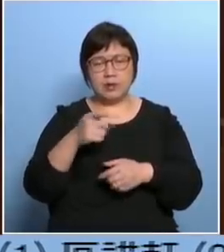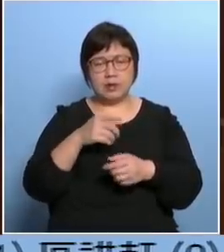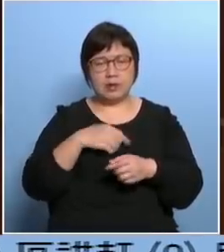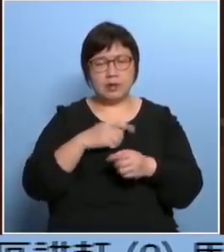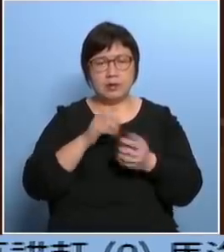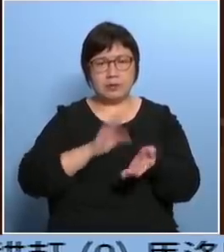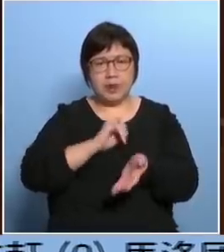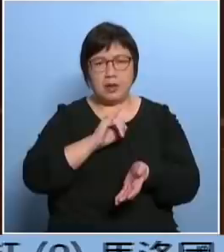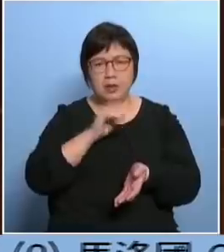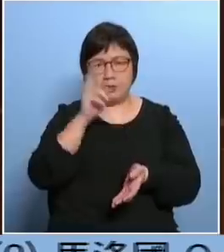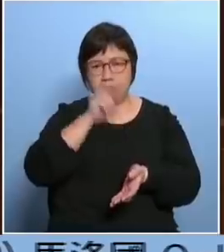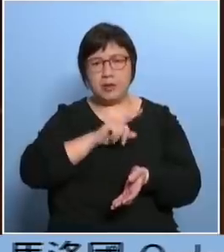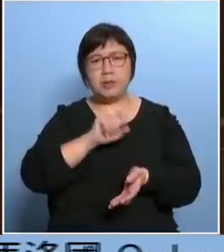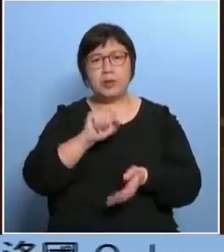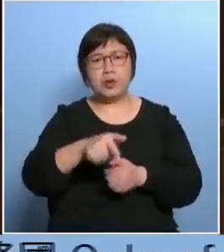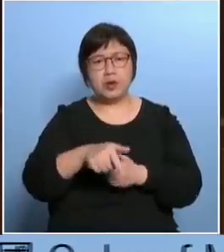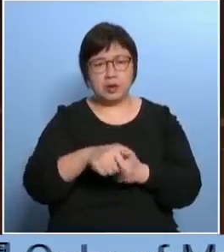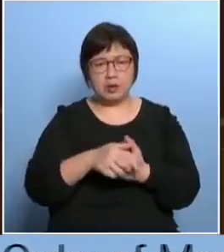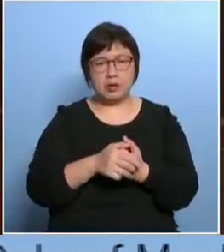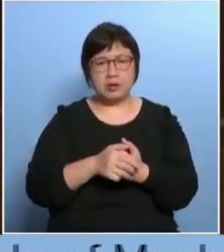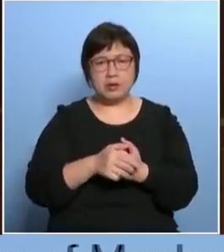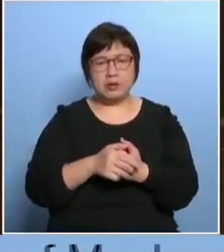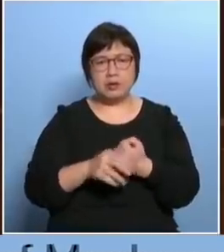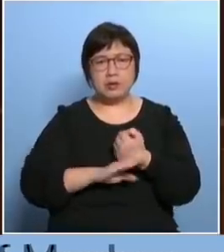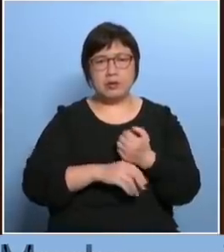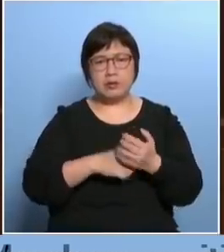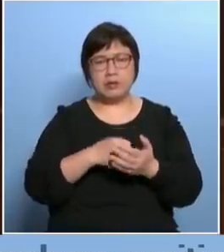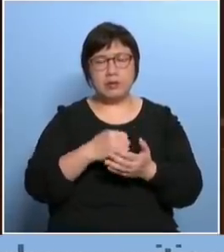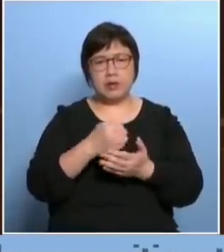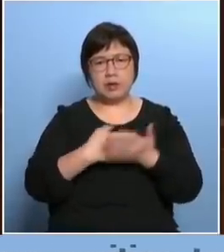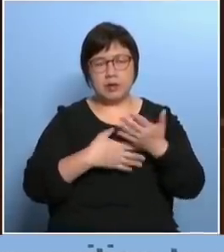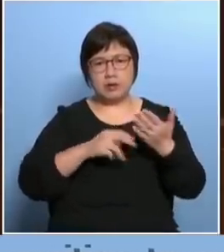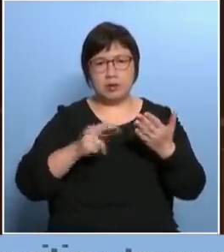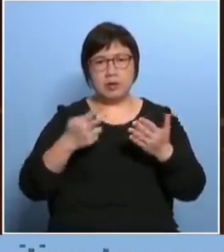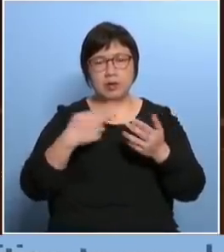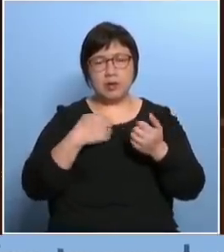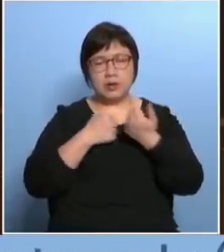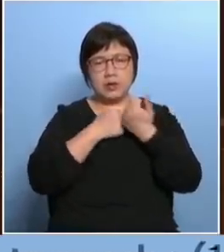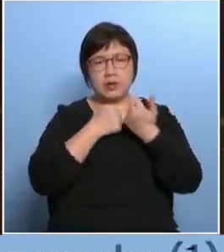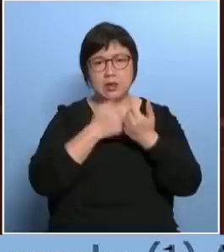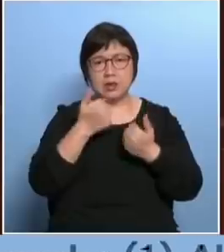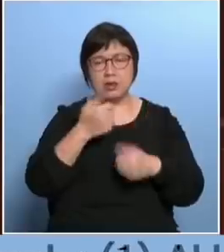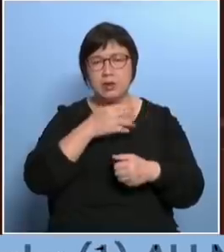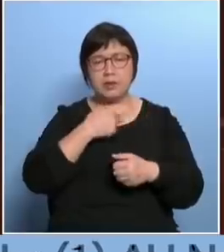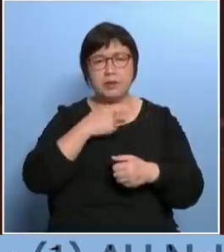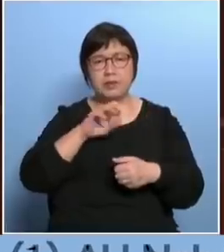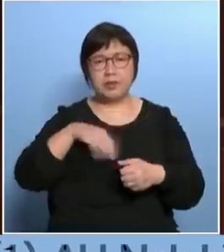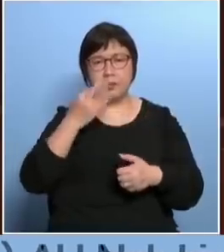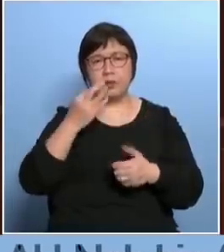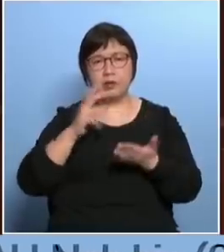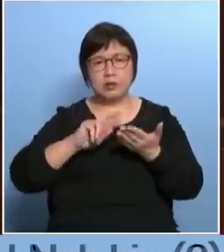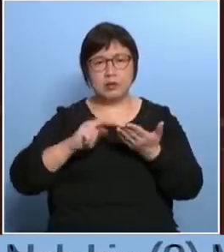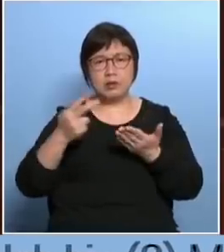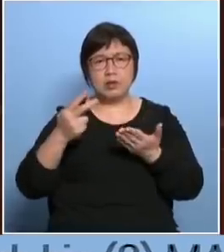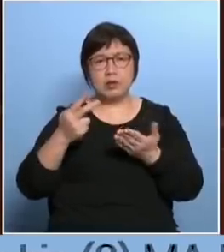为错误所以对于主席我对于这个条例的修订我当然是支持但是我是不满意这个修订